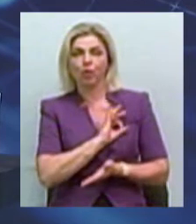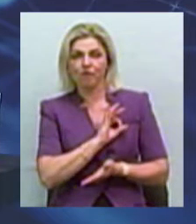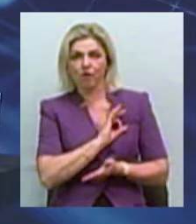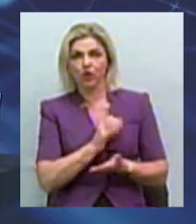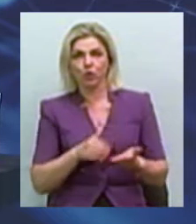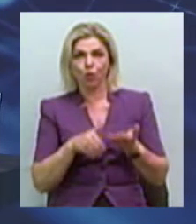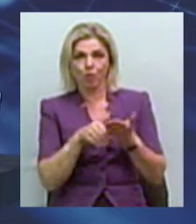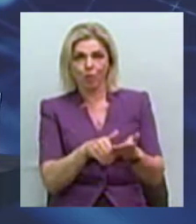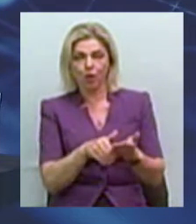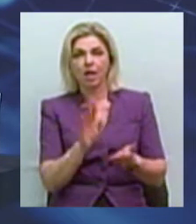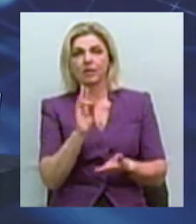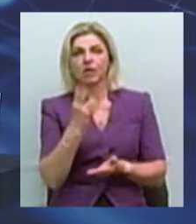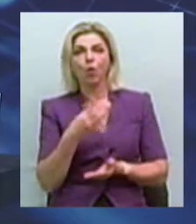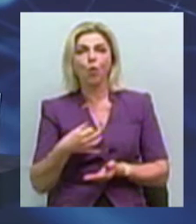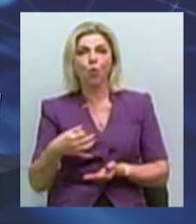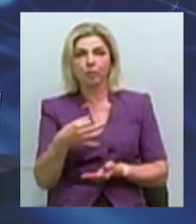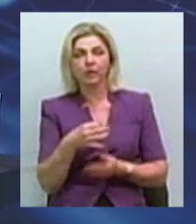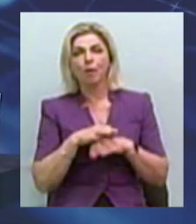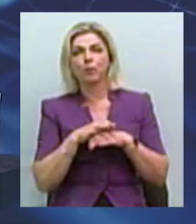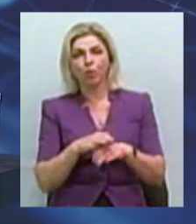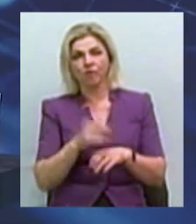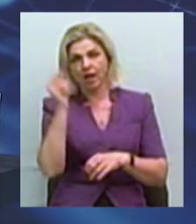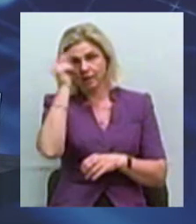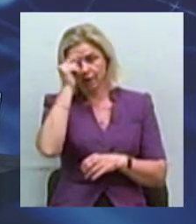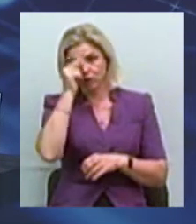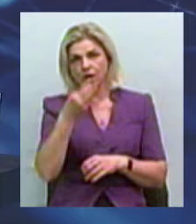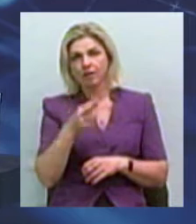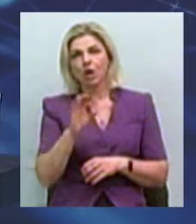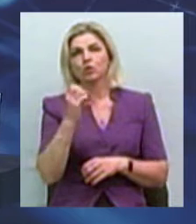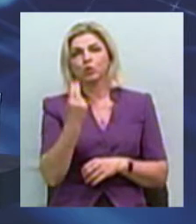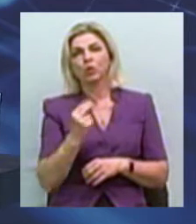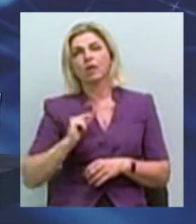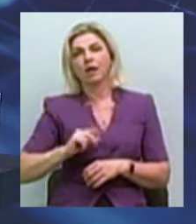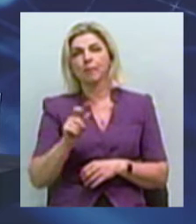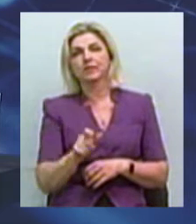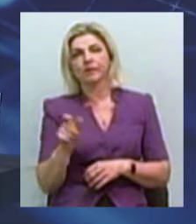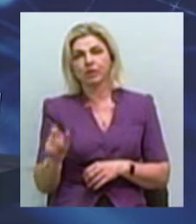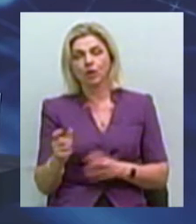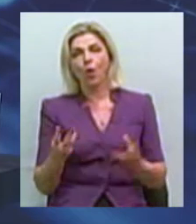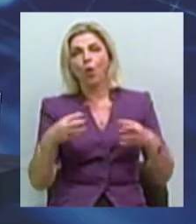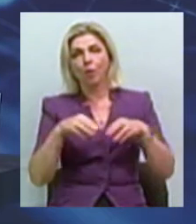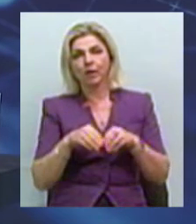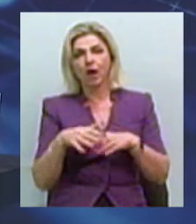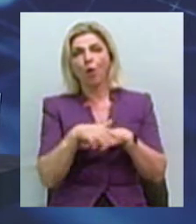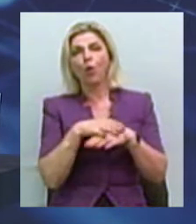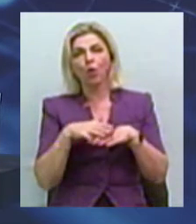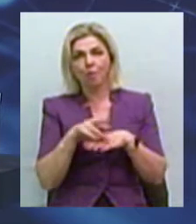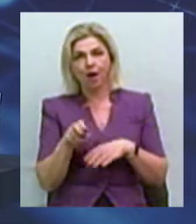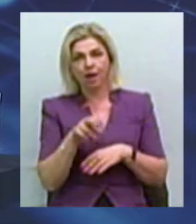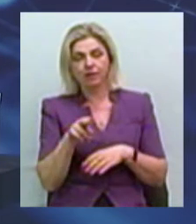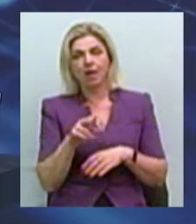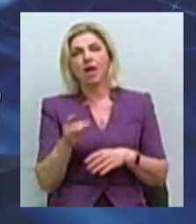допомоги у Миколаївській області проведено навчання для соціальних працівників об'єднаних територіальних громад,